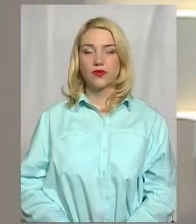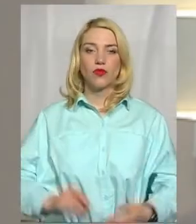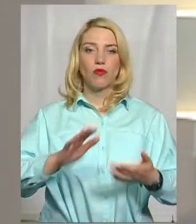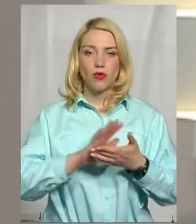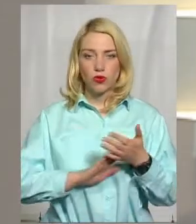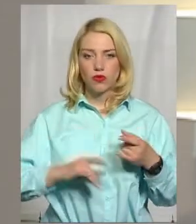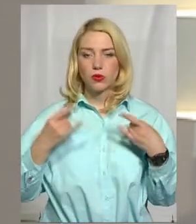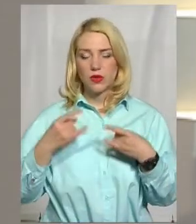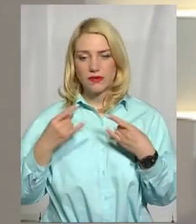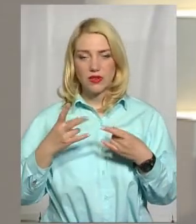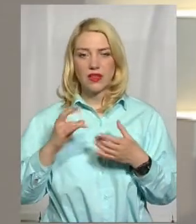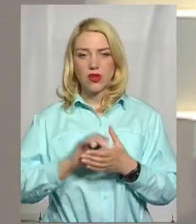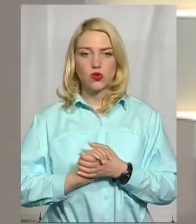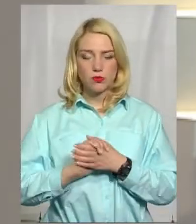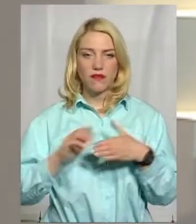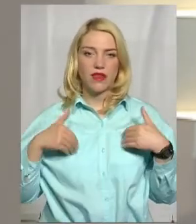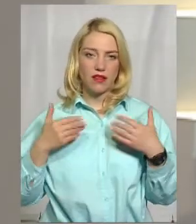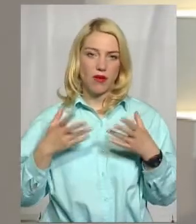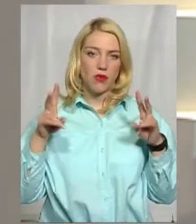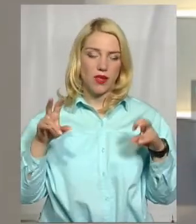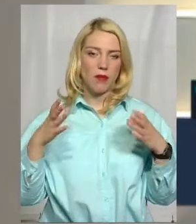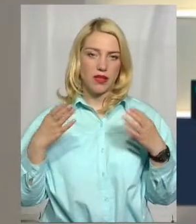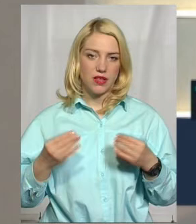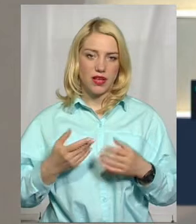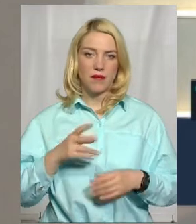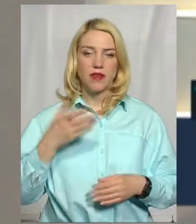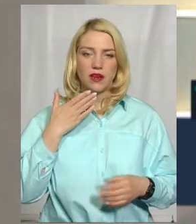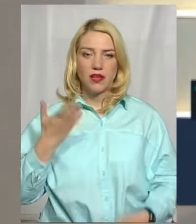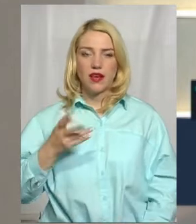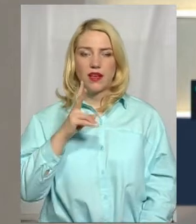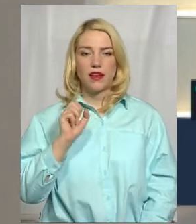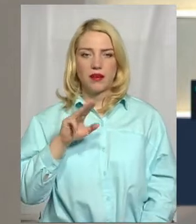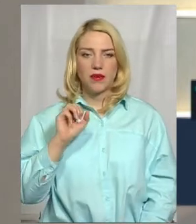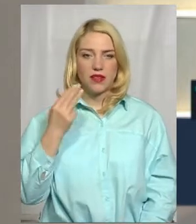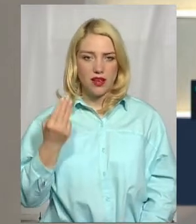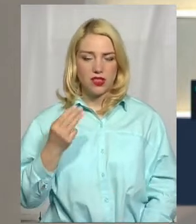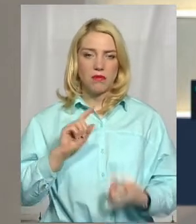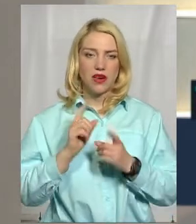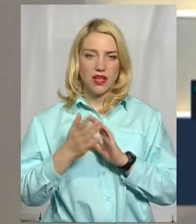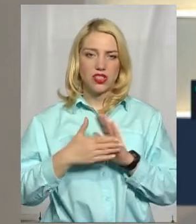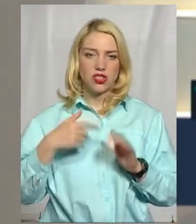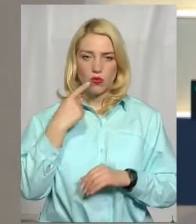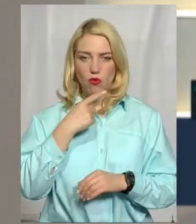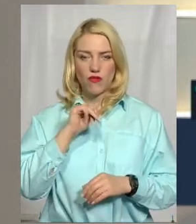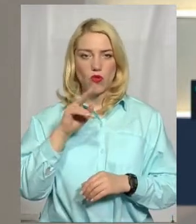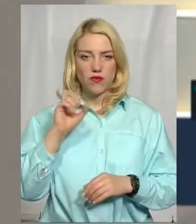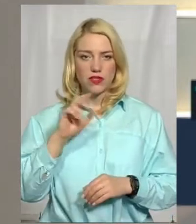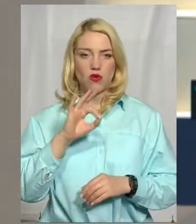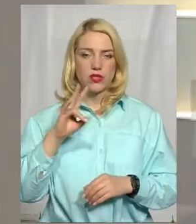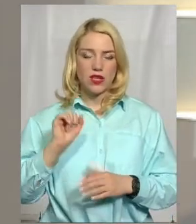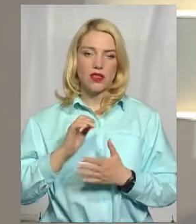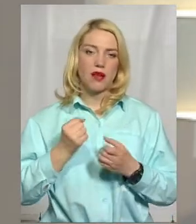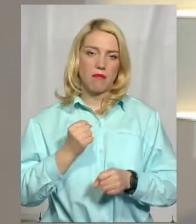Продовжуємо ефір на Суспільному. Вітаємо у темі дня. Мене звати Олена Кеміняш, на жестову мову перекладає Оксана Фіновська.